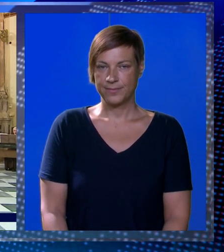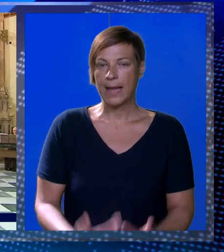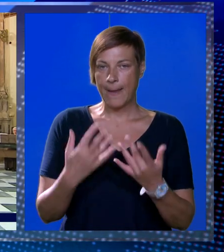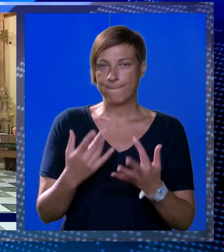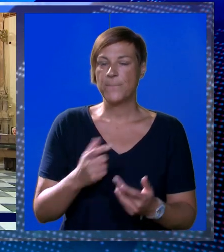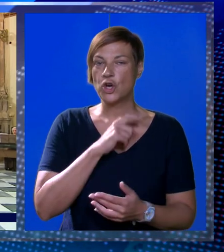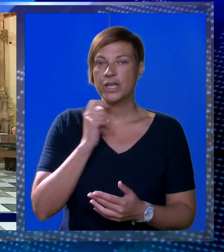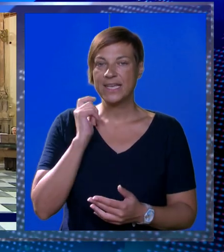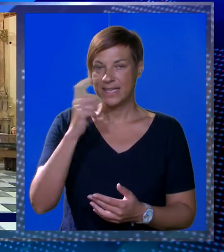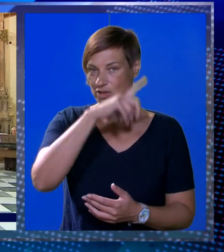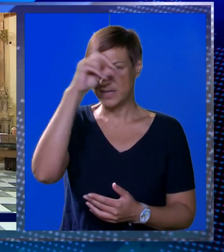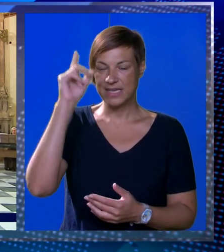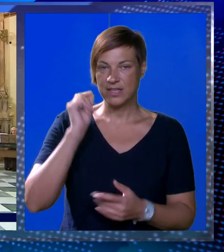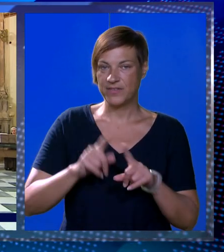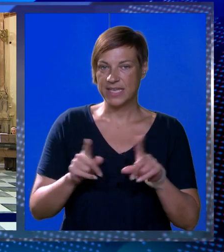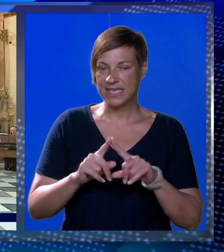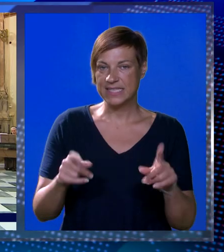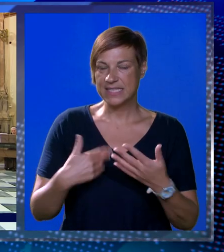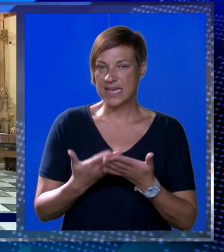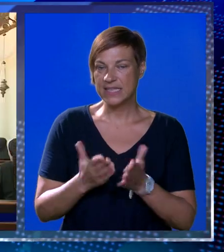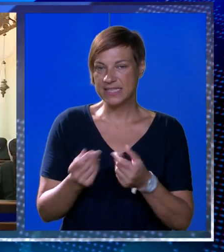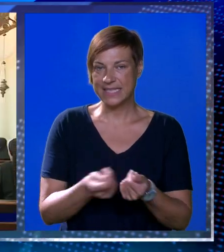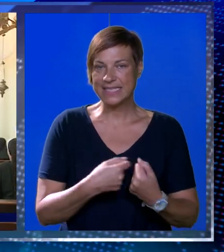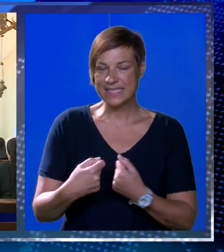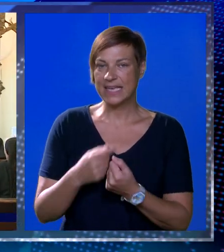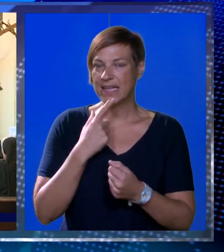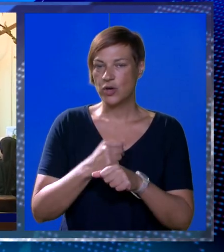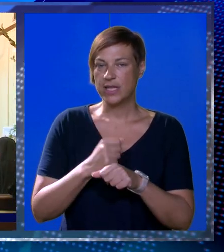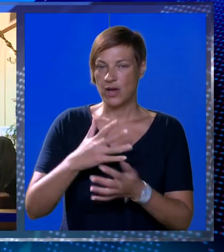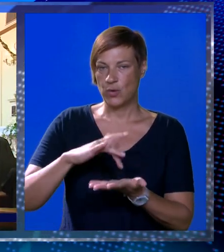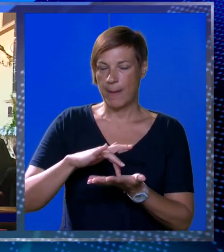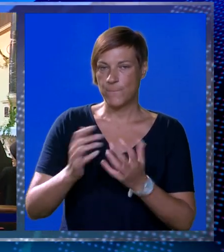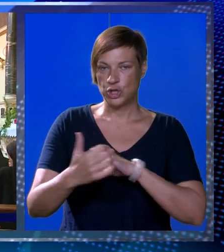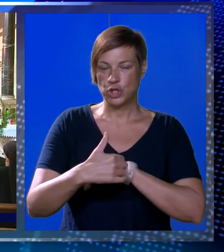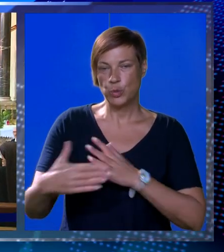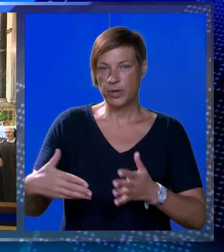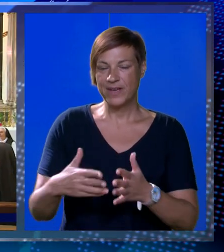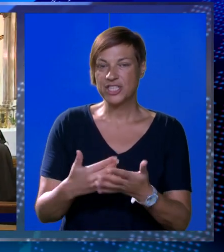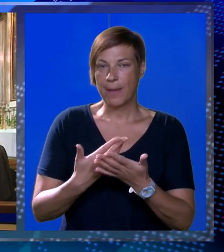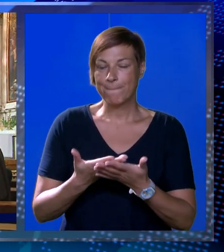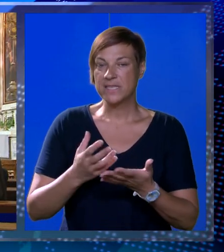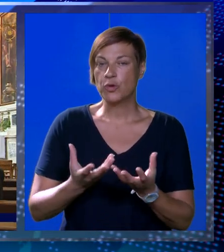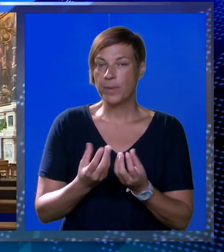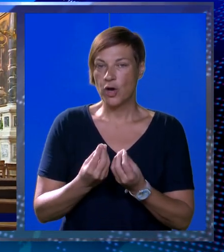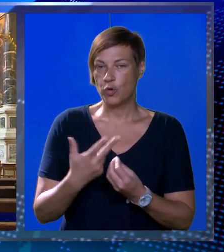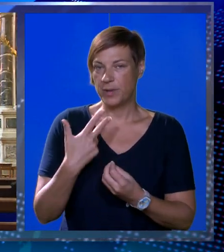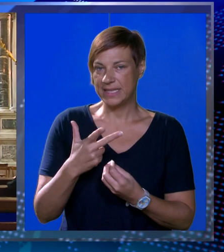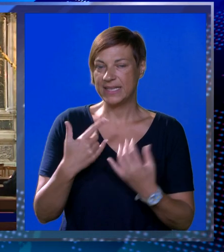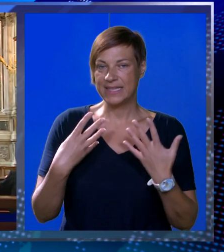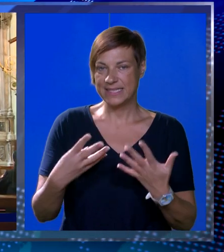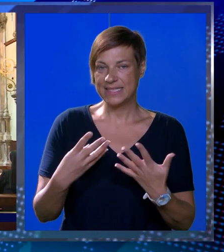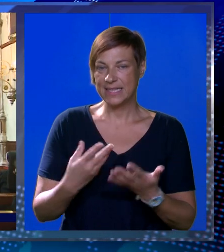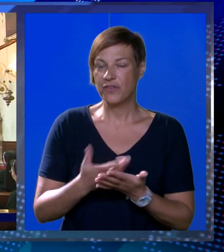Brojni radovnici i redovnice iz raznih redovničkih zajednica koje dijeluju na području Dubrovačke biskupije okupili su se na